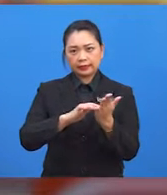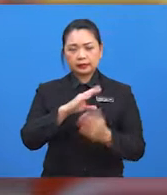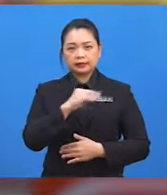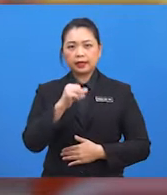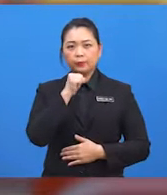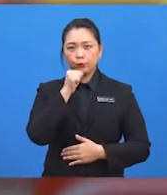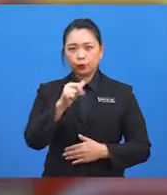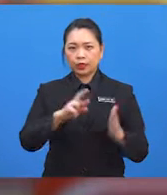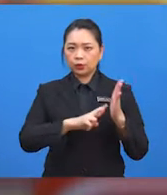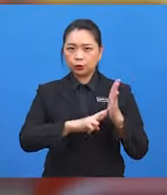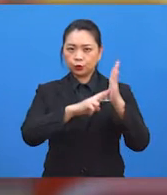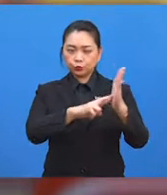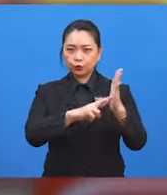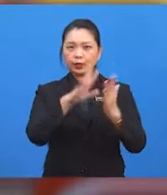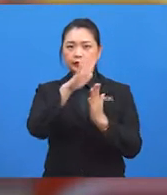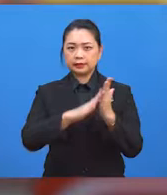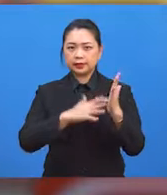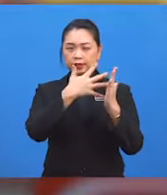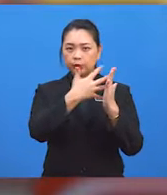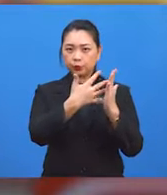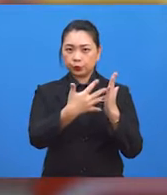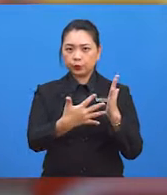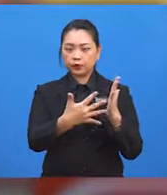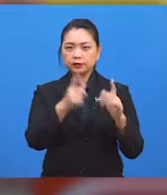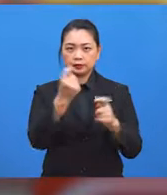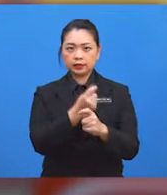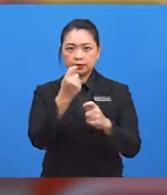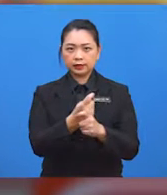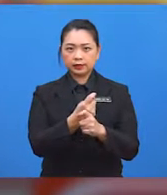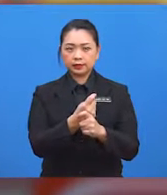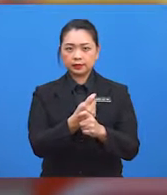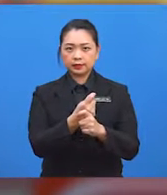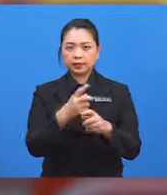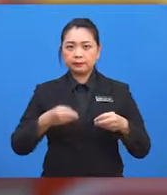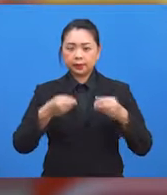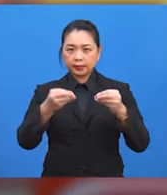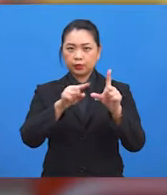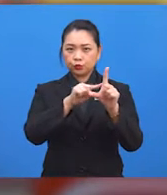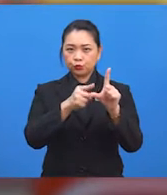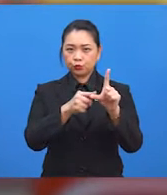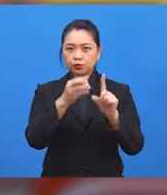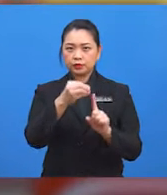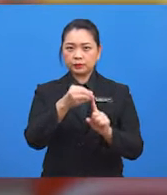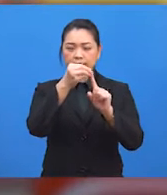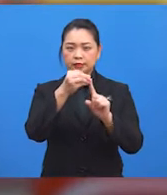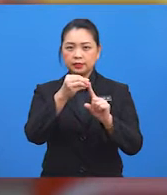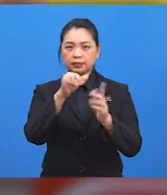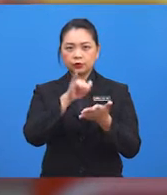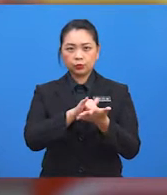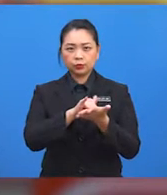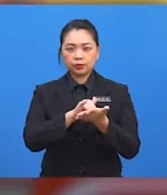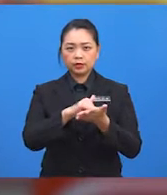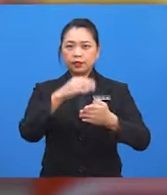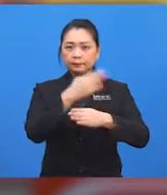merujuk kepada jadual nilai trigonometri. Bagi sudut istimewa ini, bentuk